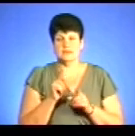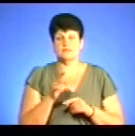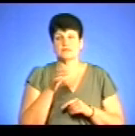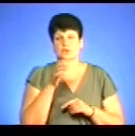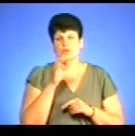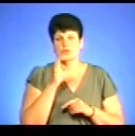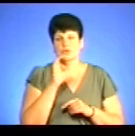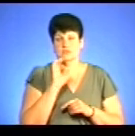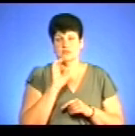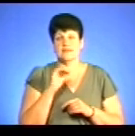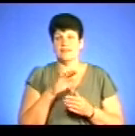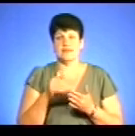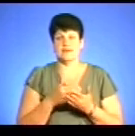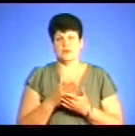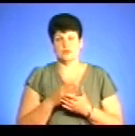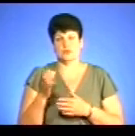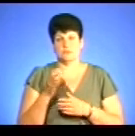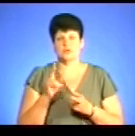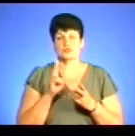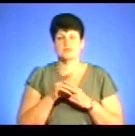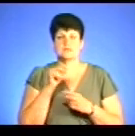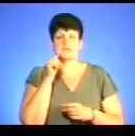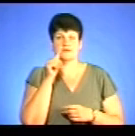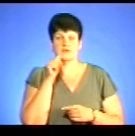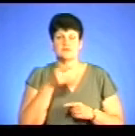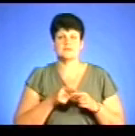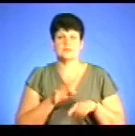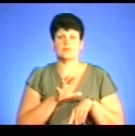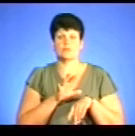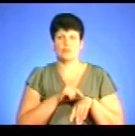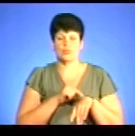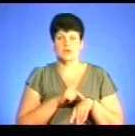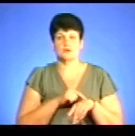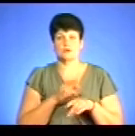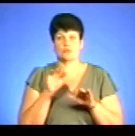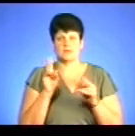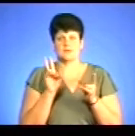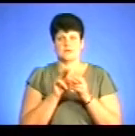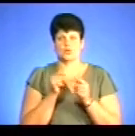неякісного алкоголю. Бережіть себе, а ми зустрінемося завтра у цій порі. Кажу вам до побачення і на все добре.